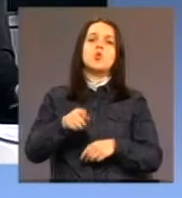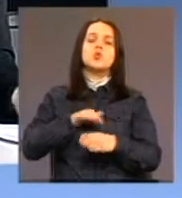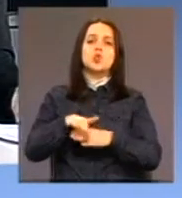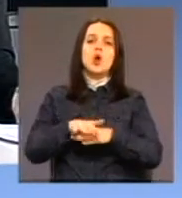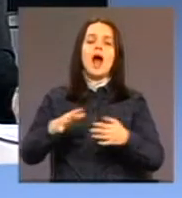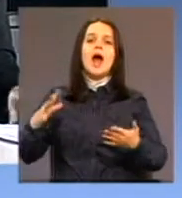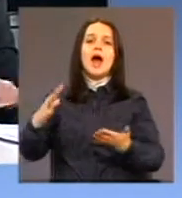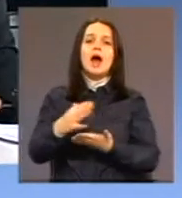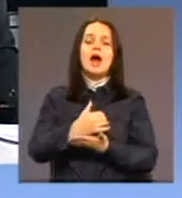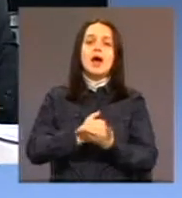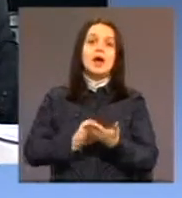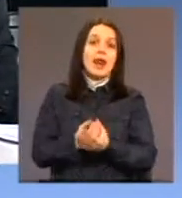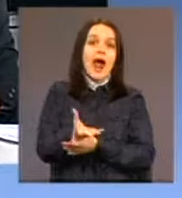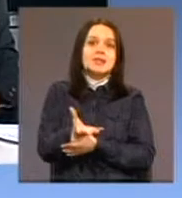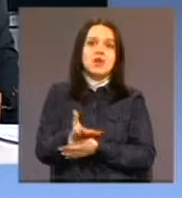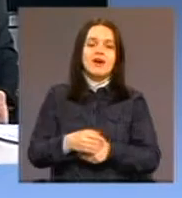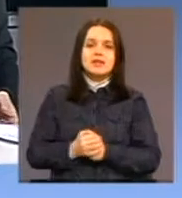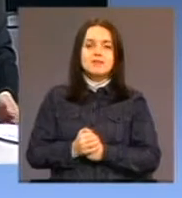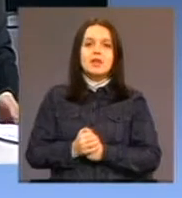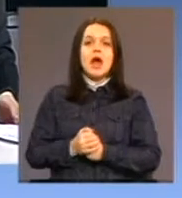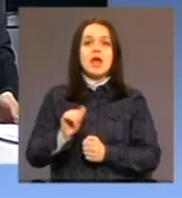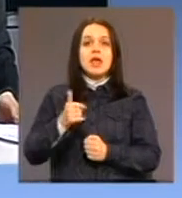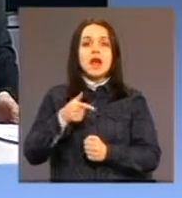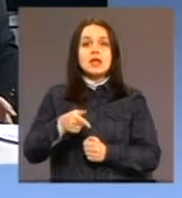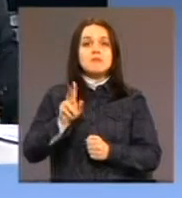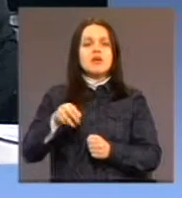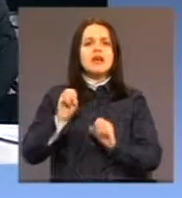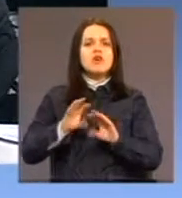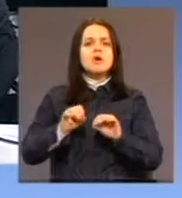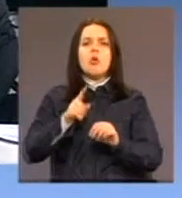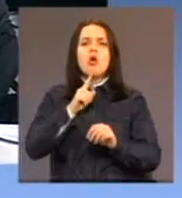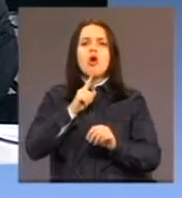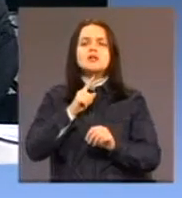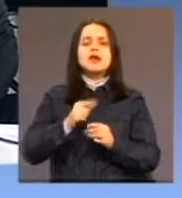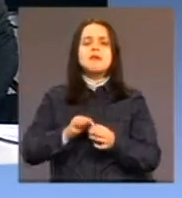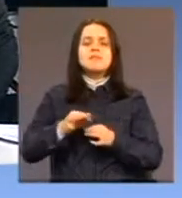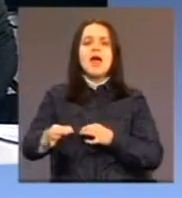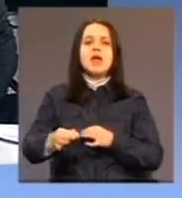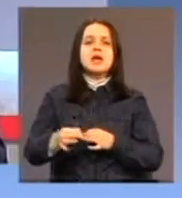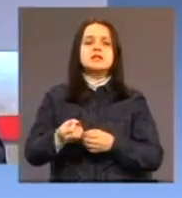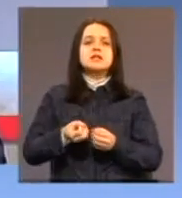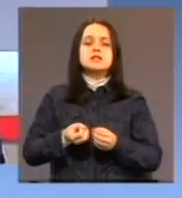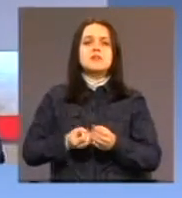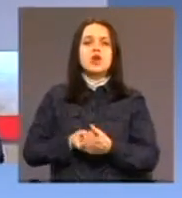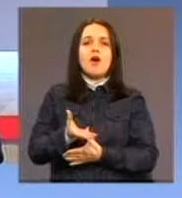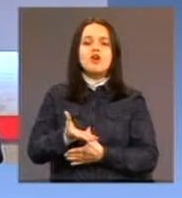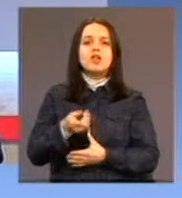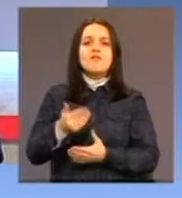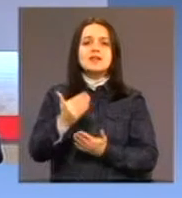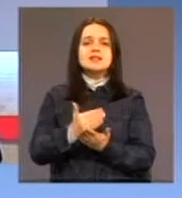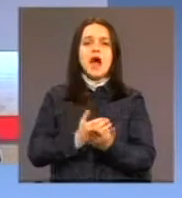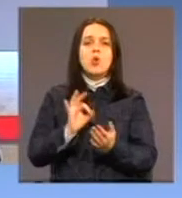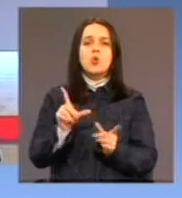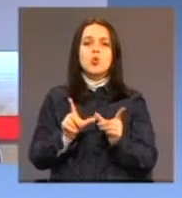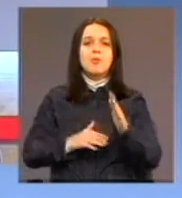Raspoložete li možda informacijama u kojoj se mjeri donesani zakon sprovodi i u praksi? Pa moram reći da novi